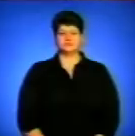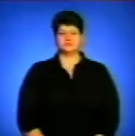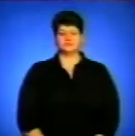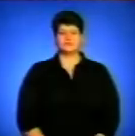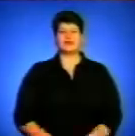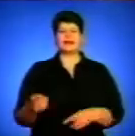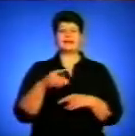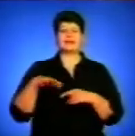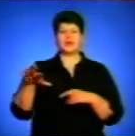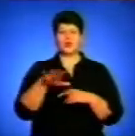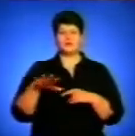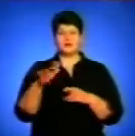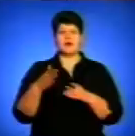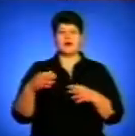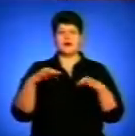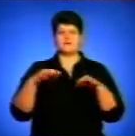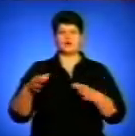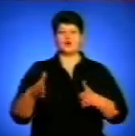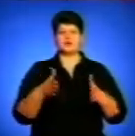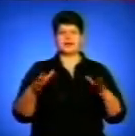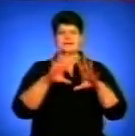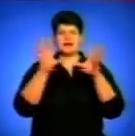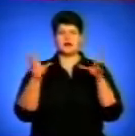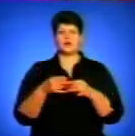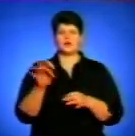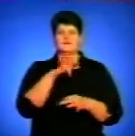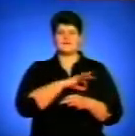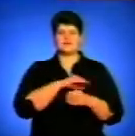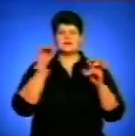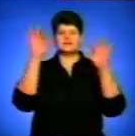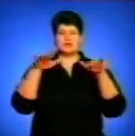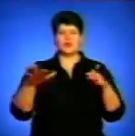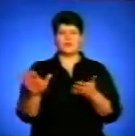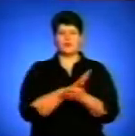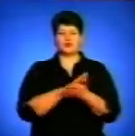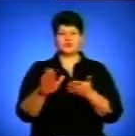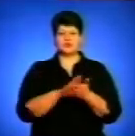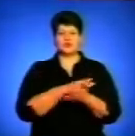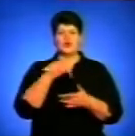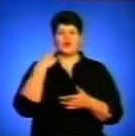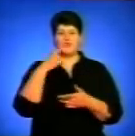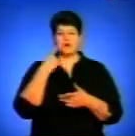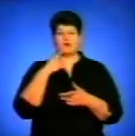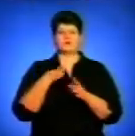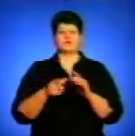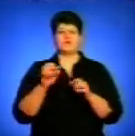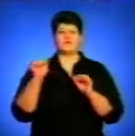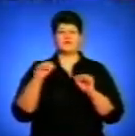На Тернопільщині автошляхи загального користування від снігу розчищені запевняють у службі автомобільних доріг.